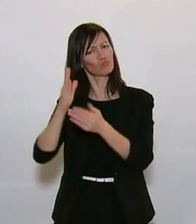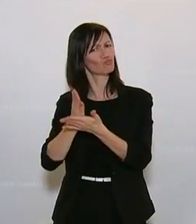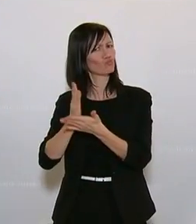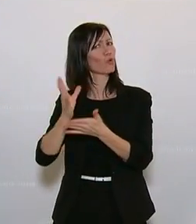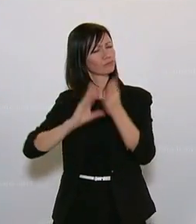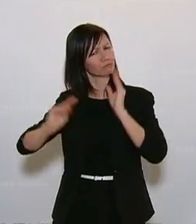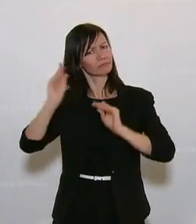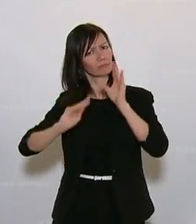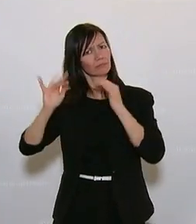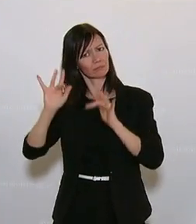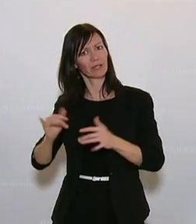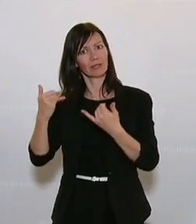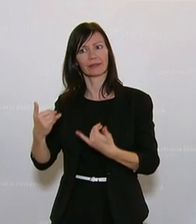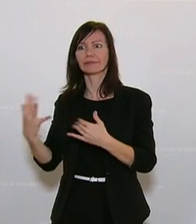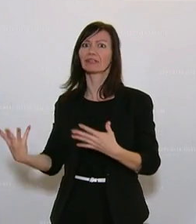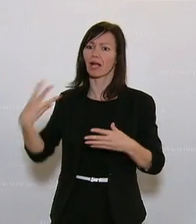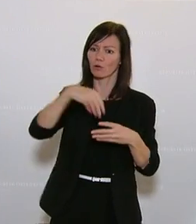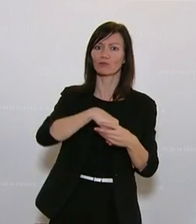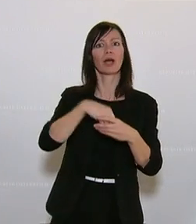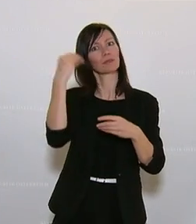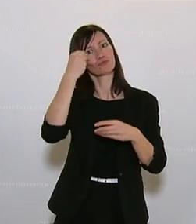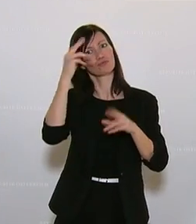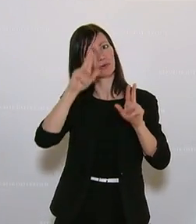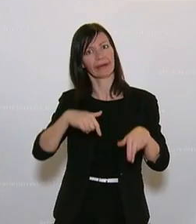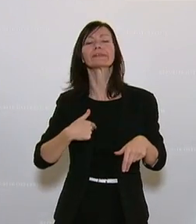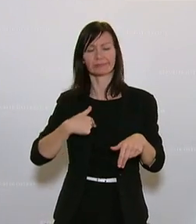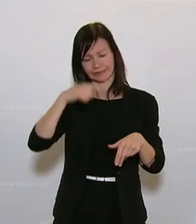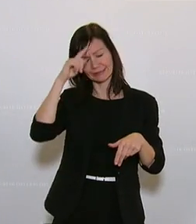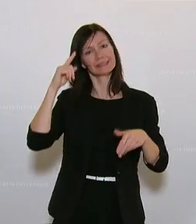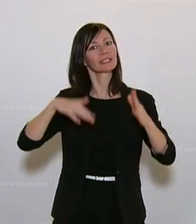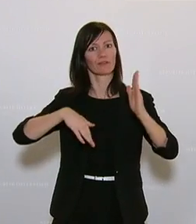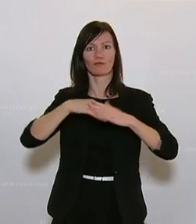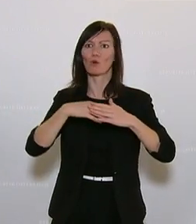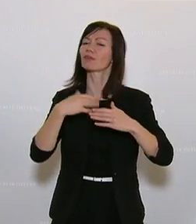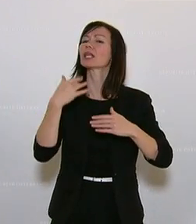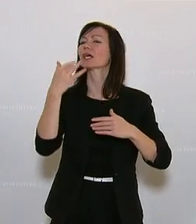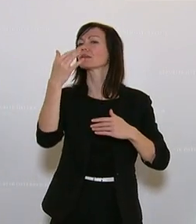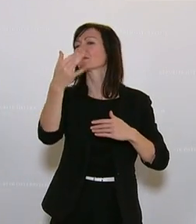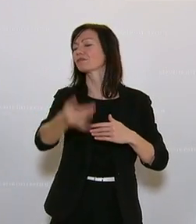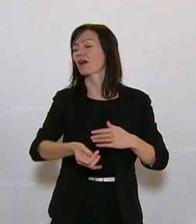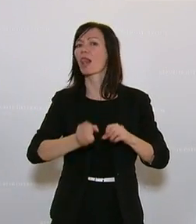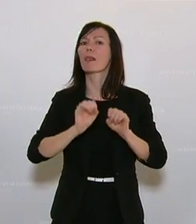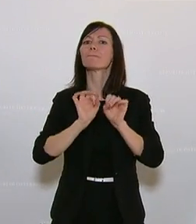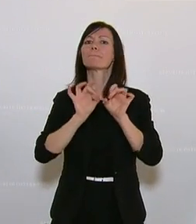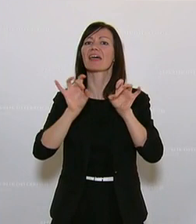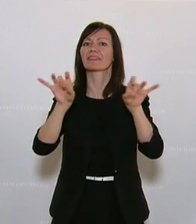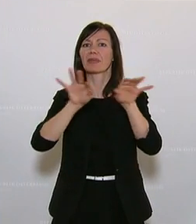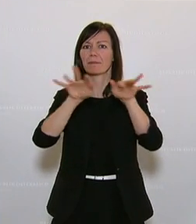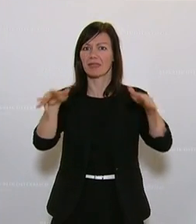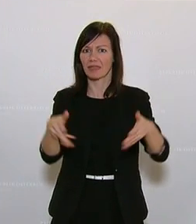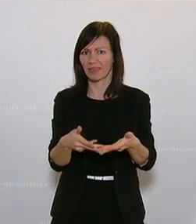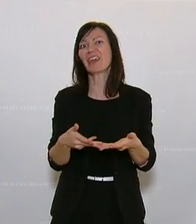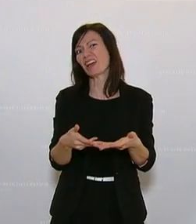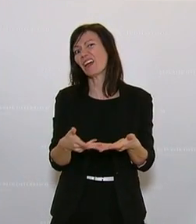Und die Aufnahme in das Schulrecht ist, glaube ich, sehr sinnvoll. Auch dann, wenn wir hoffentlich irgendwann einmal diese Pandemie überstanden haben,